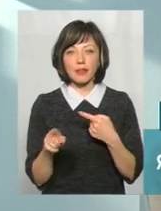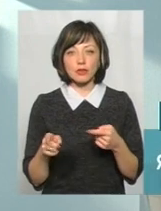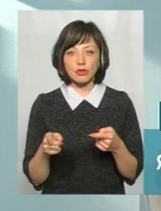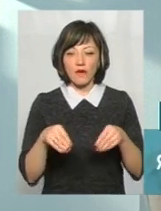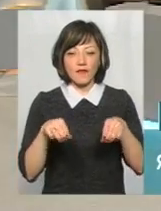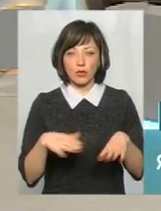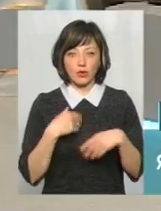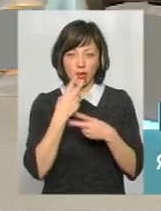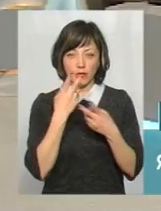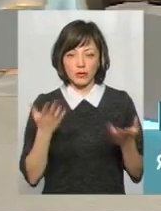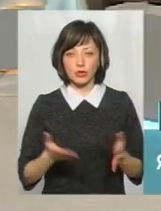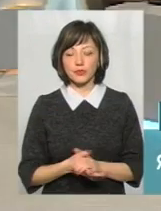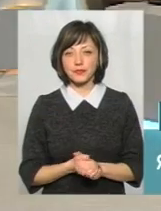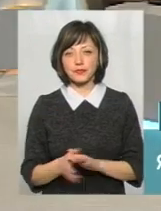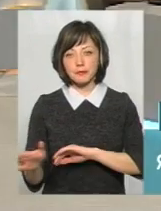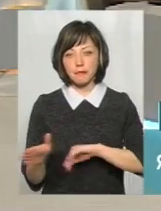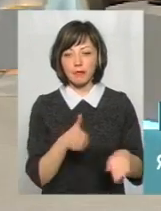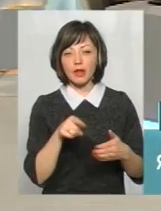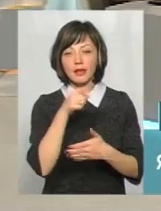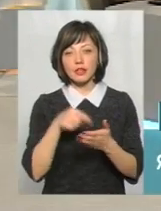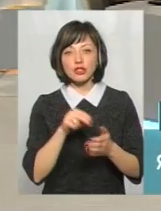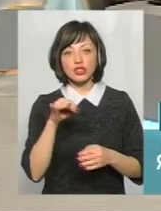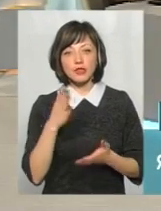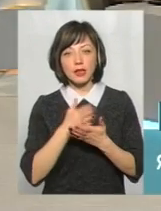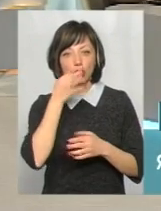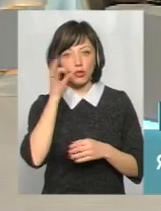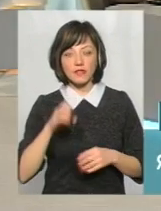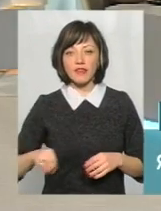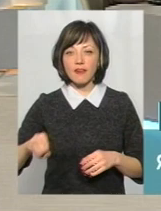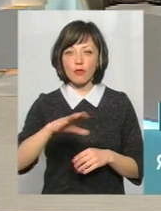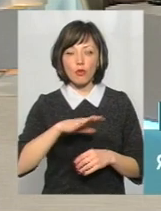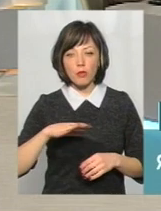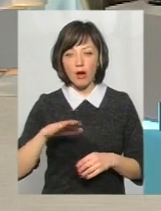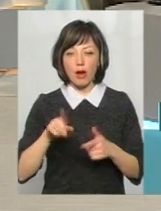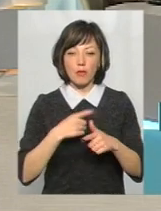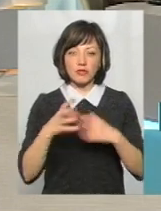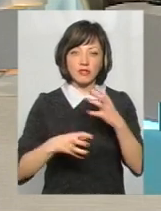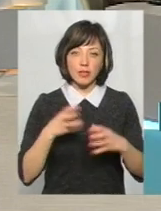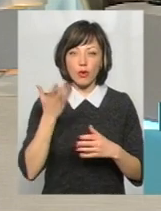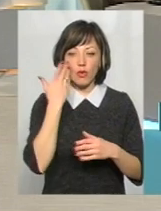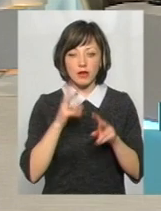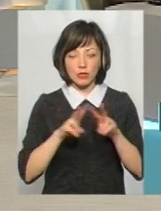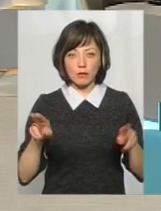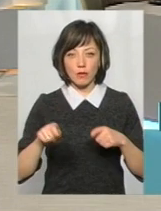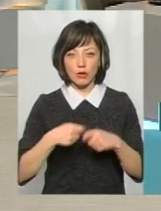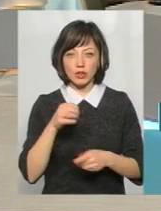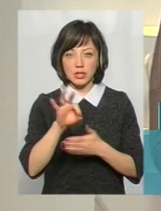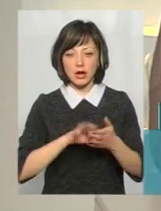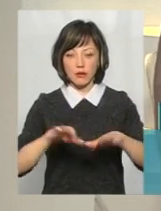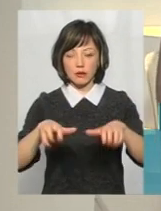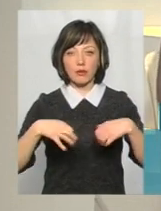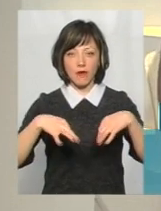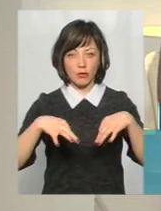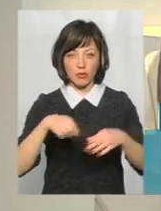й немає. А скажіть, чи є такий досвід, можливо, в європейській практиці, чи можливо, в світовій, коли за подібне порушення одразу відбирають